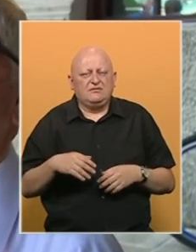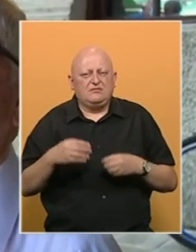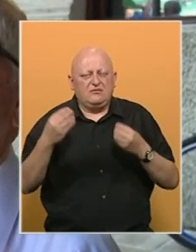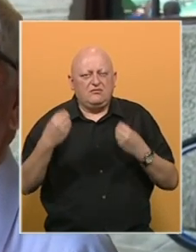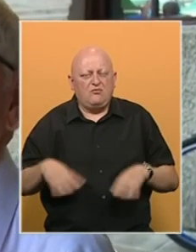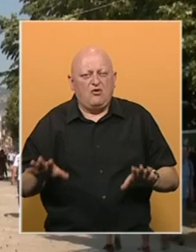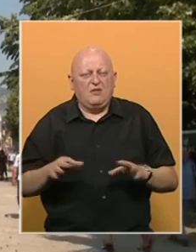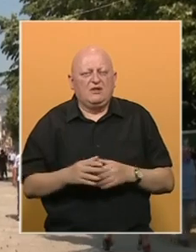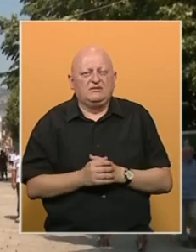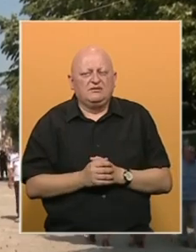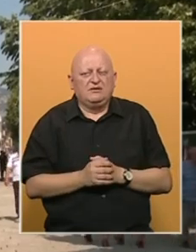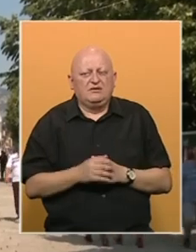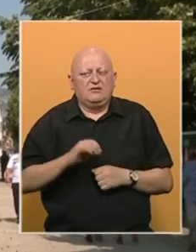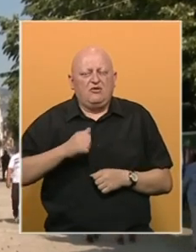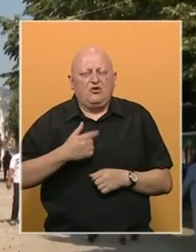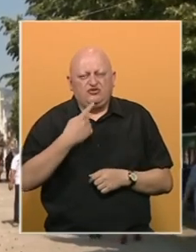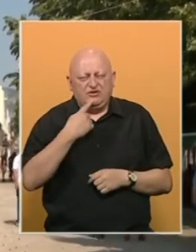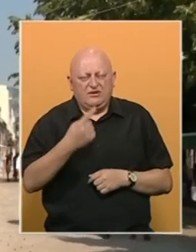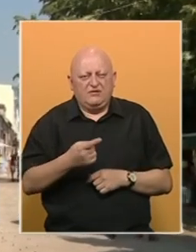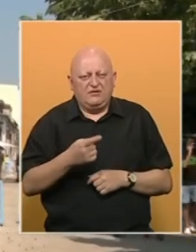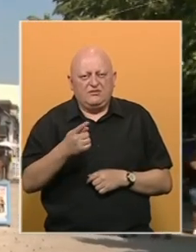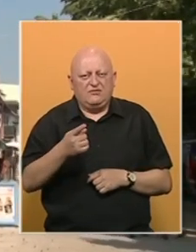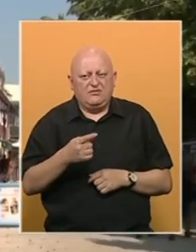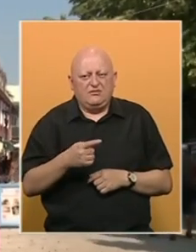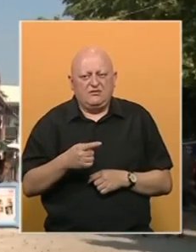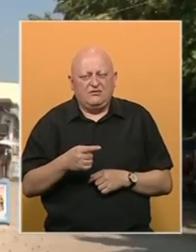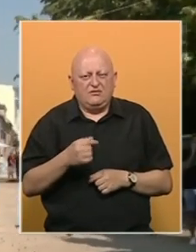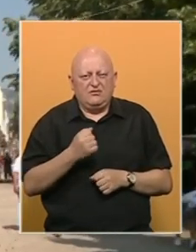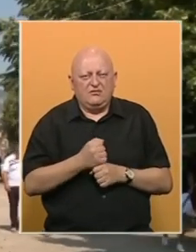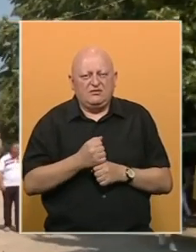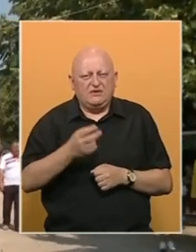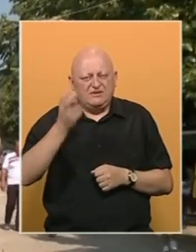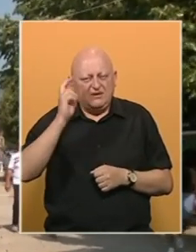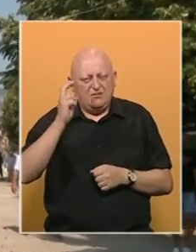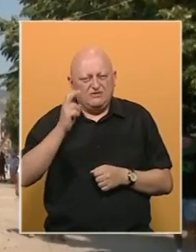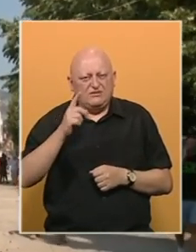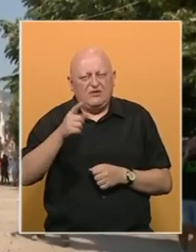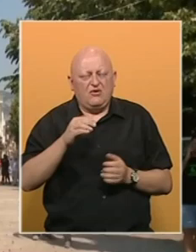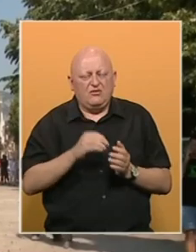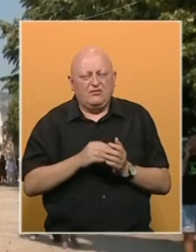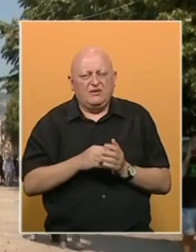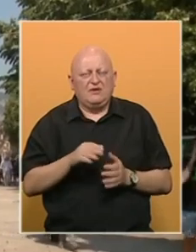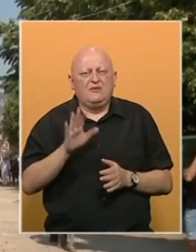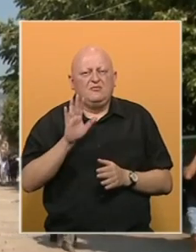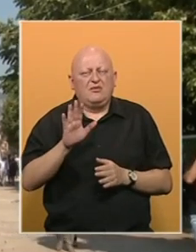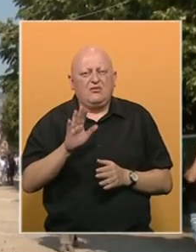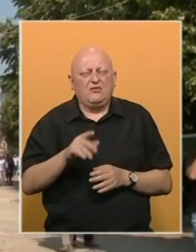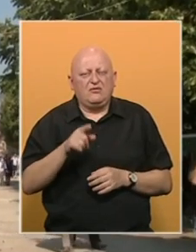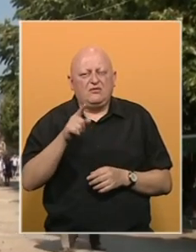su na pojahali. Hoću da kažem da ovaj manastir su gradili crnogorci i da on treba da pripadne